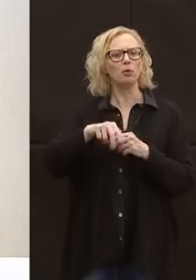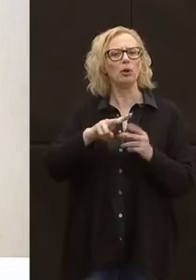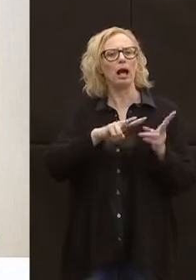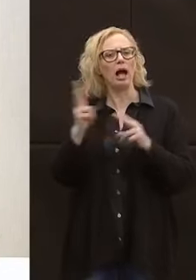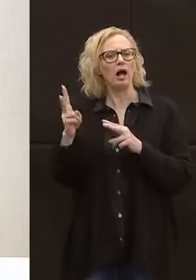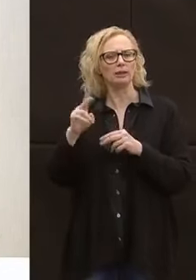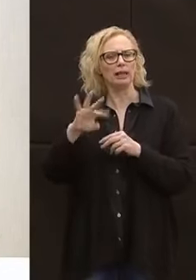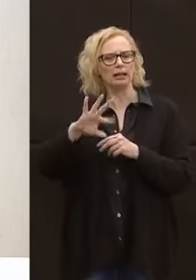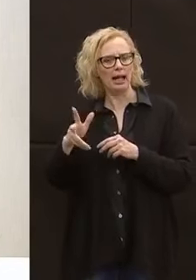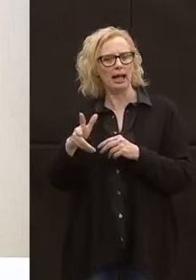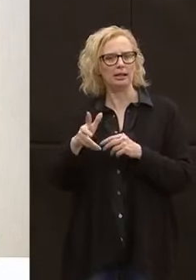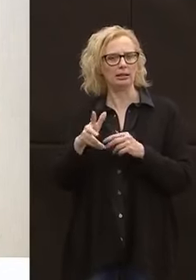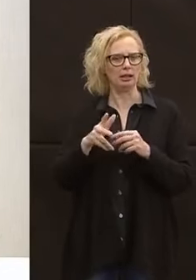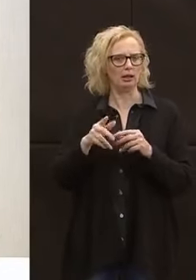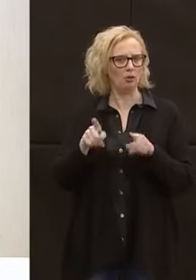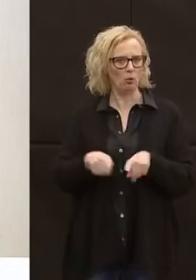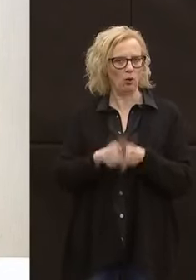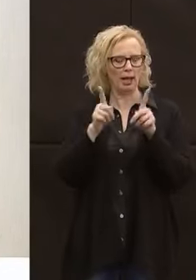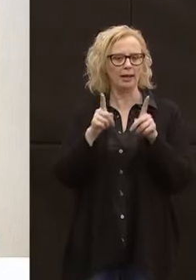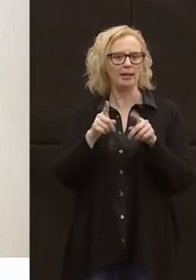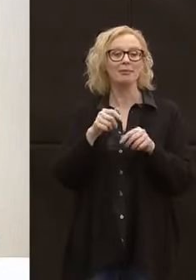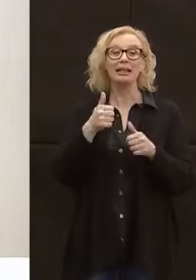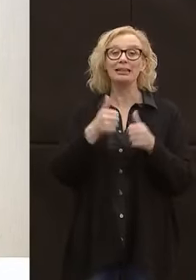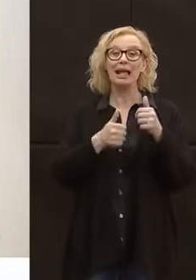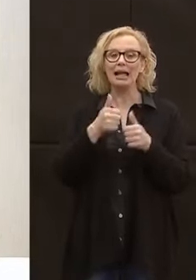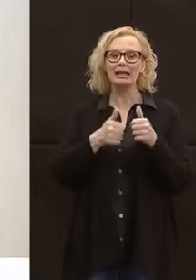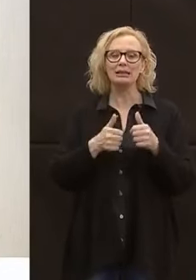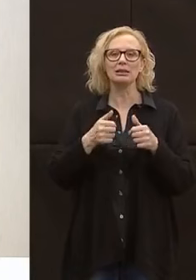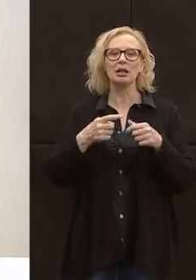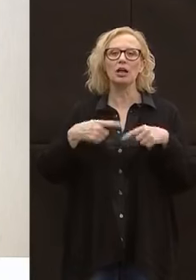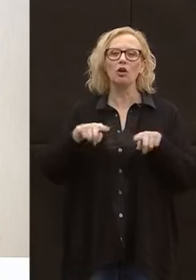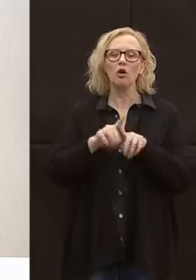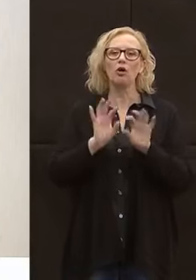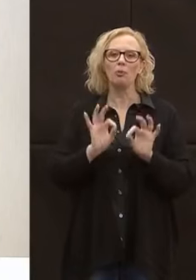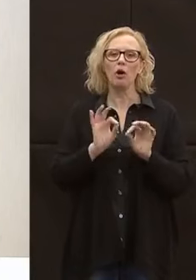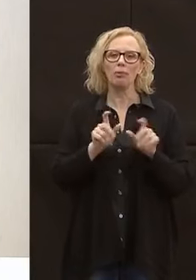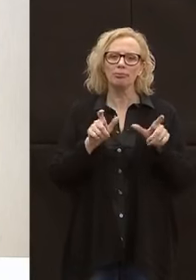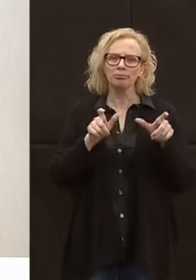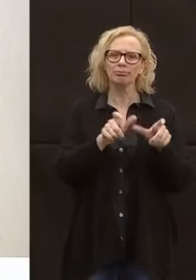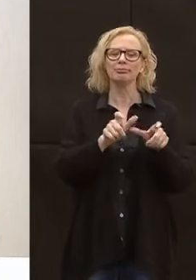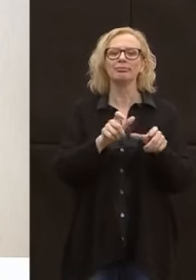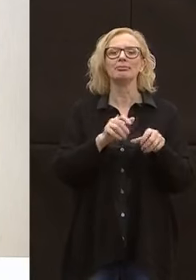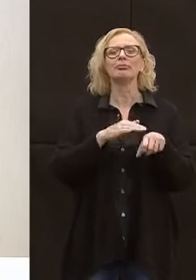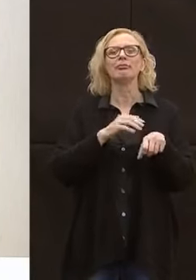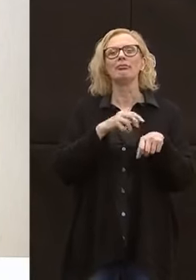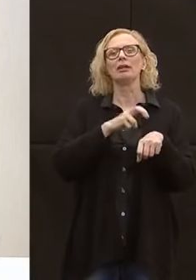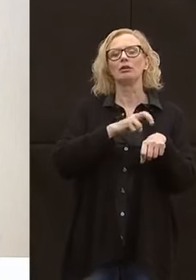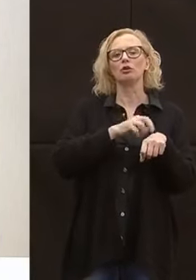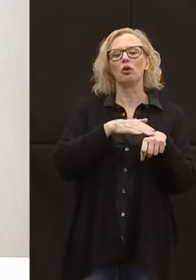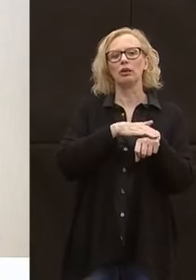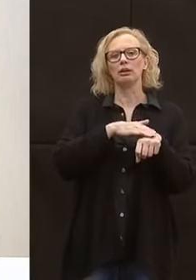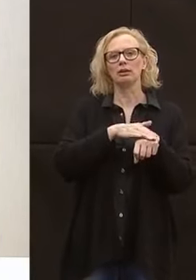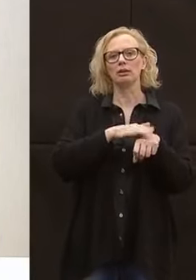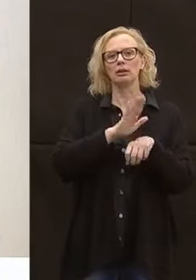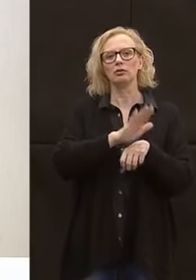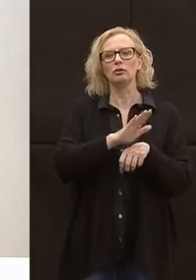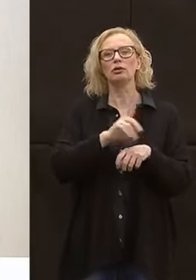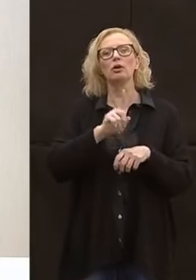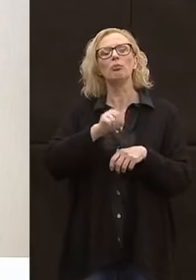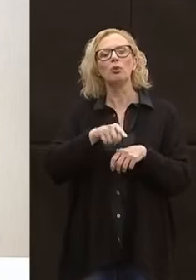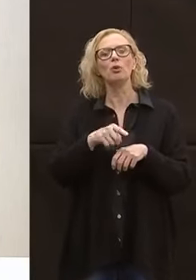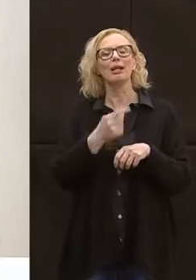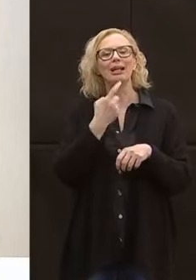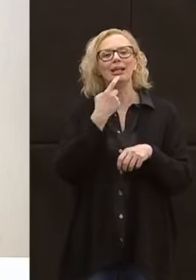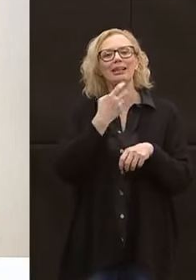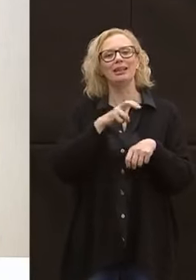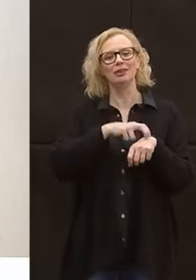della rete. In più una parte di questi test li riserviamo agli operatori della medicina generale, gli operatori